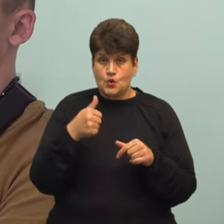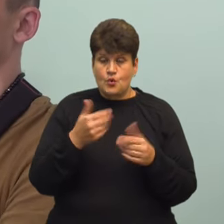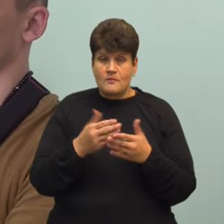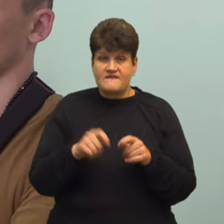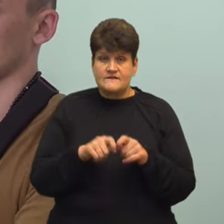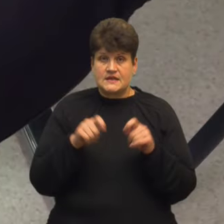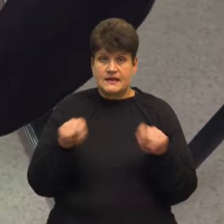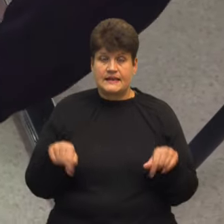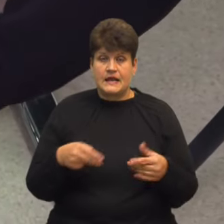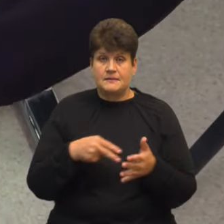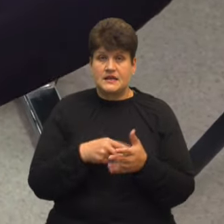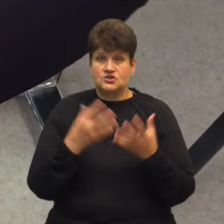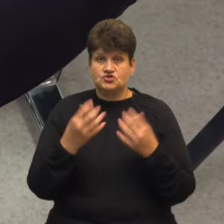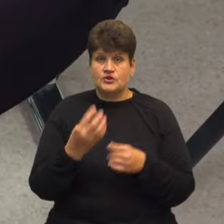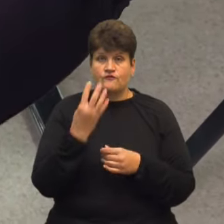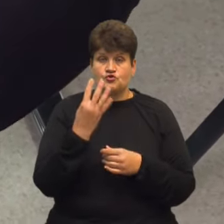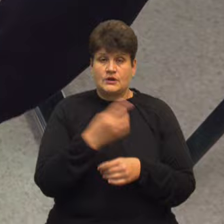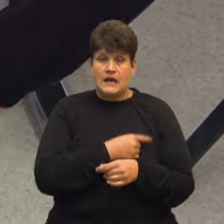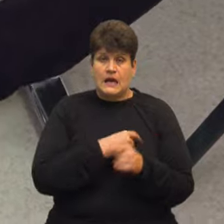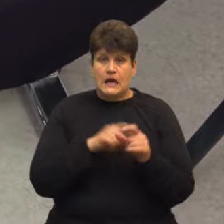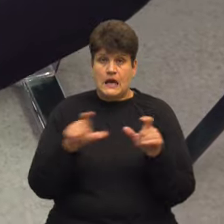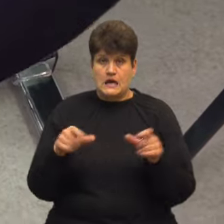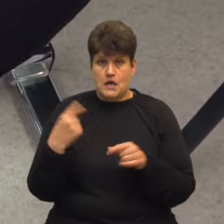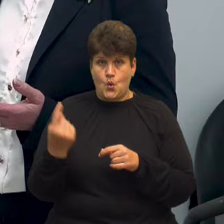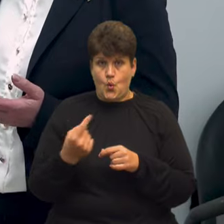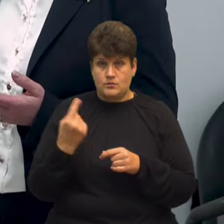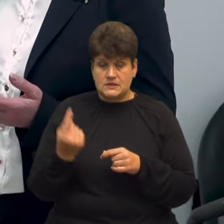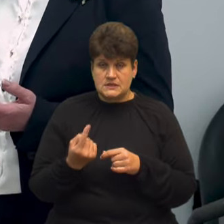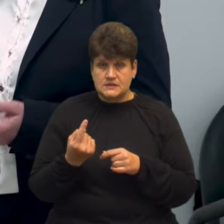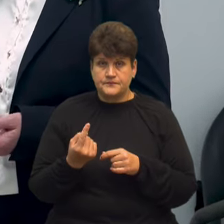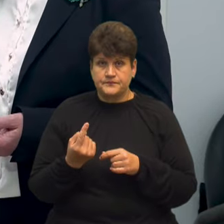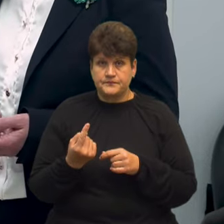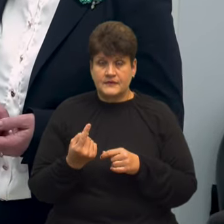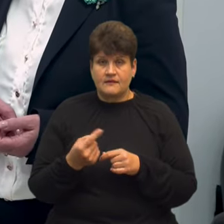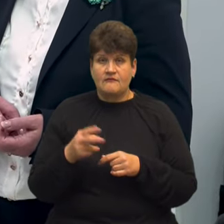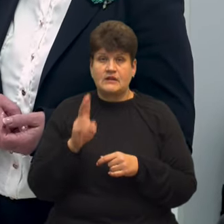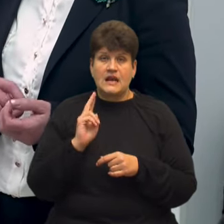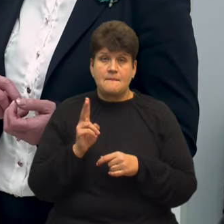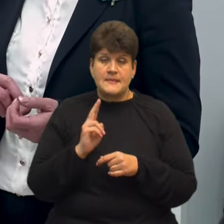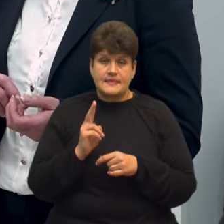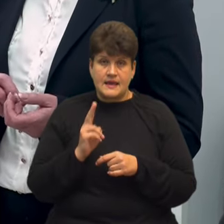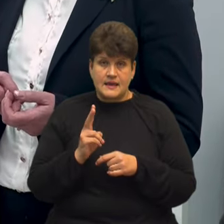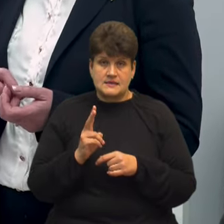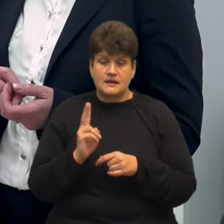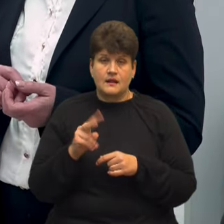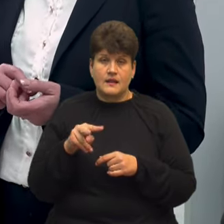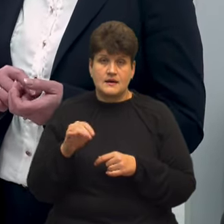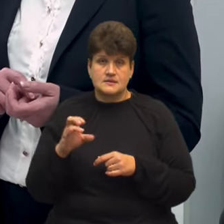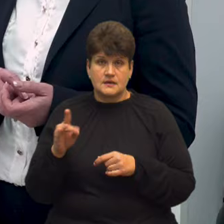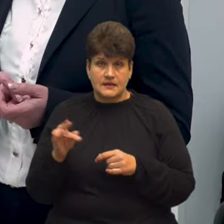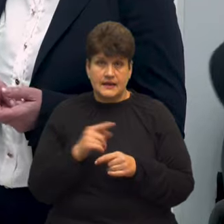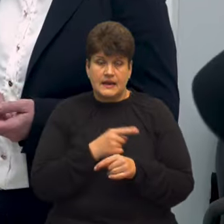відділення реабілітації ще в чотирьох лікарнях області, каже Ольга Єрмоленко В Кременецькій кластерній лікарні